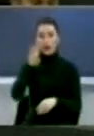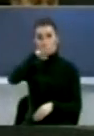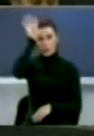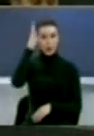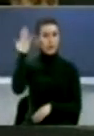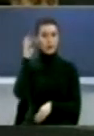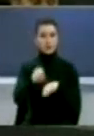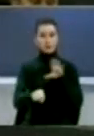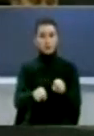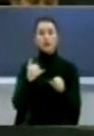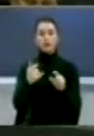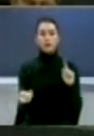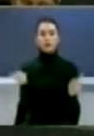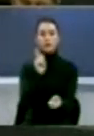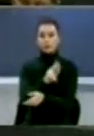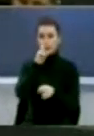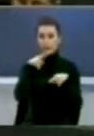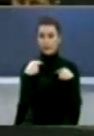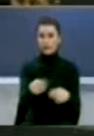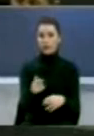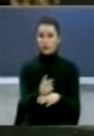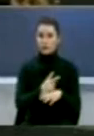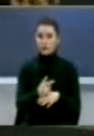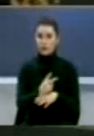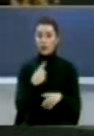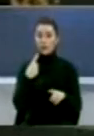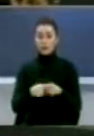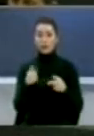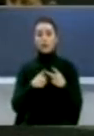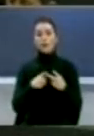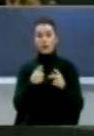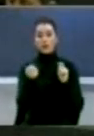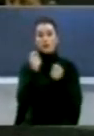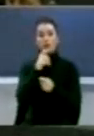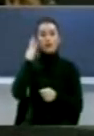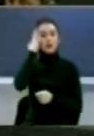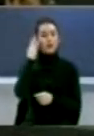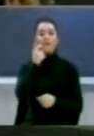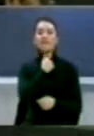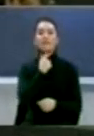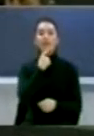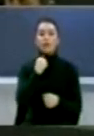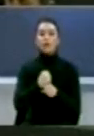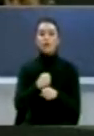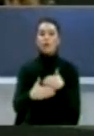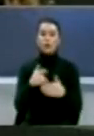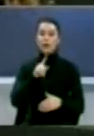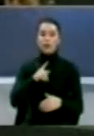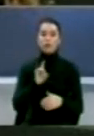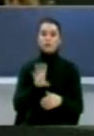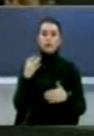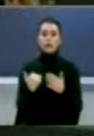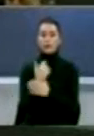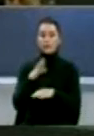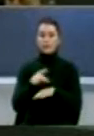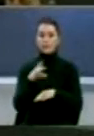do t'i kthej publikut, ndërsa me të dytin ndërmarësia publike do të ndërën të logike në menagjimit të saj Dhe gjithë se si do të ndali qfar do